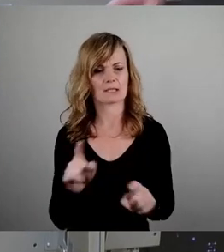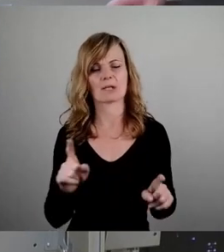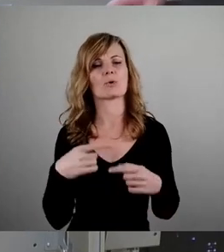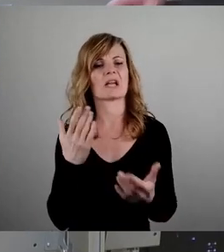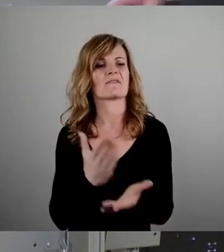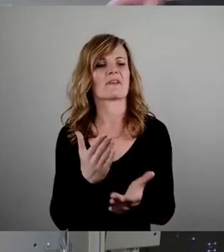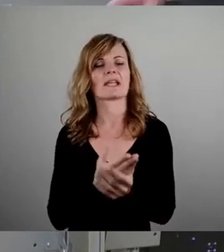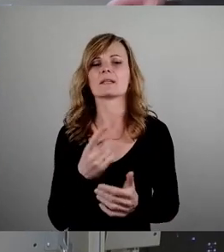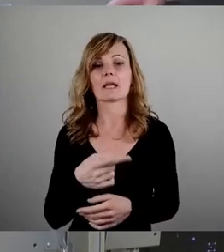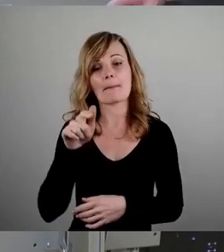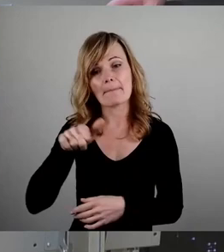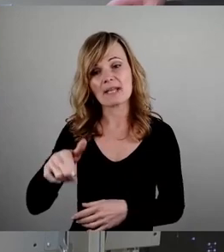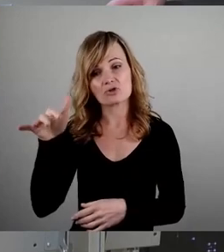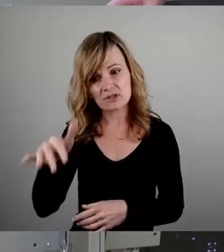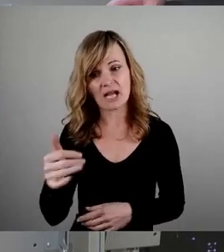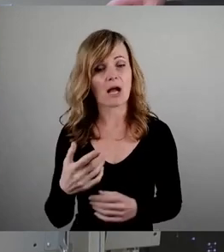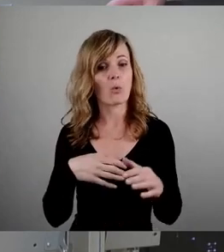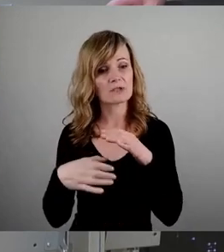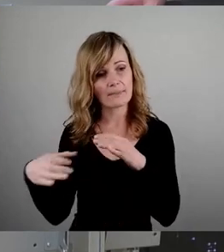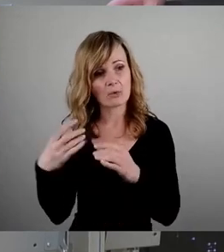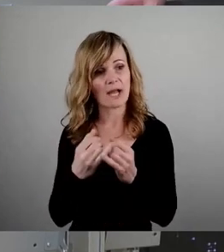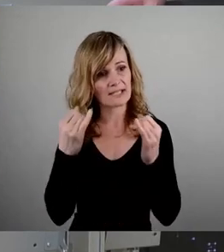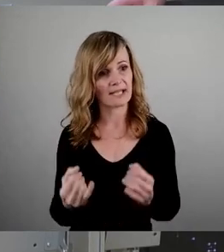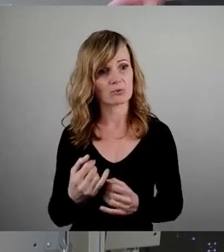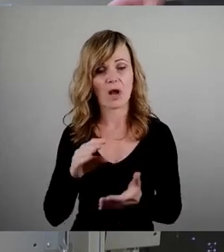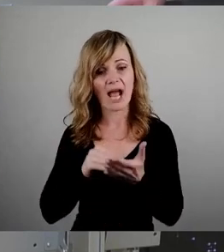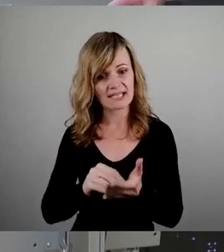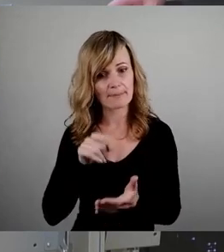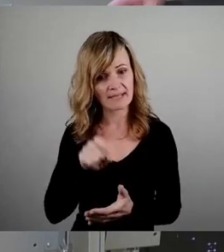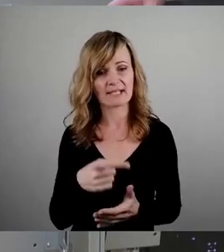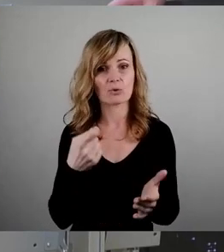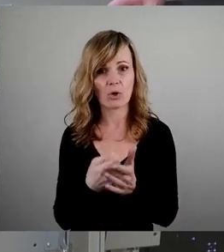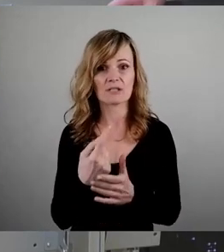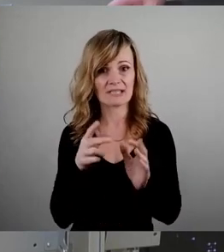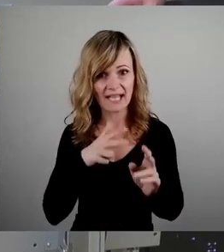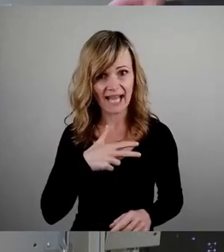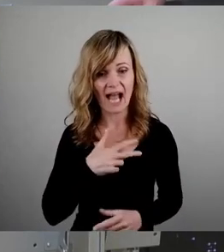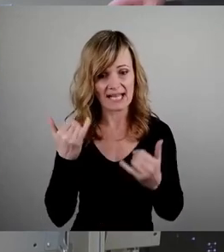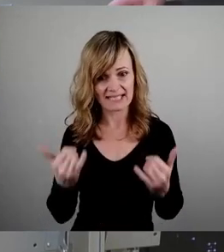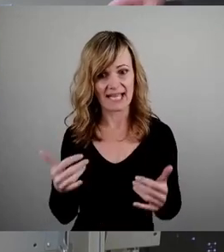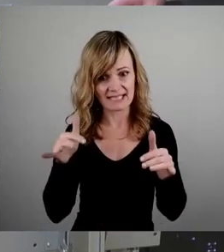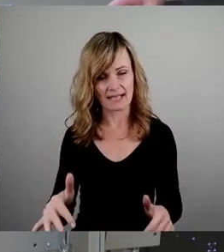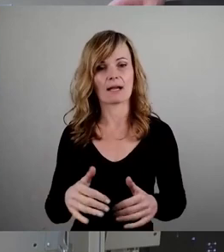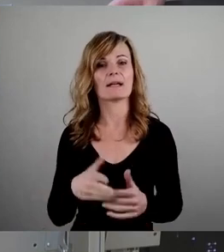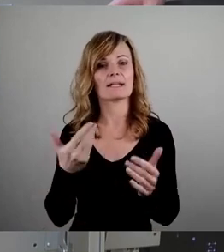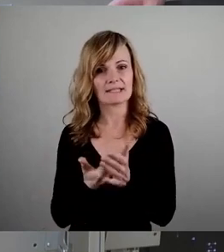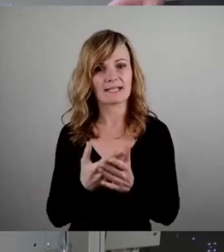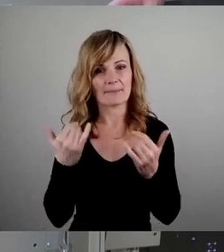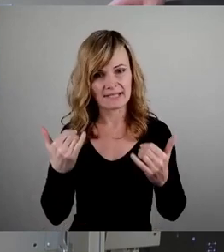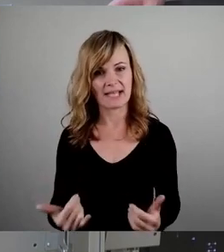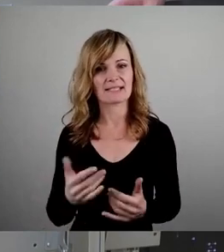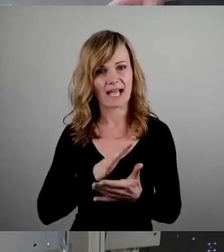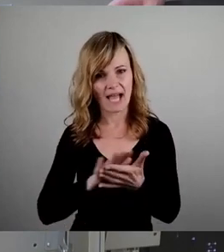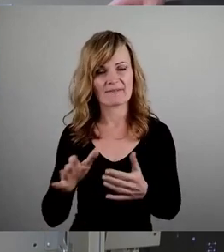Die Menschen sind da, die Unterbringungseinrichtungen sind angemietet, die Kosten sind ganz real jetzt da. Das heißt, jetzt ist es einfach